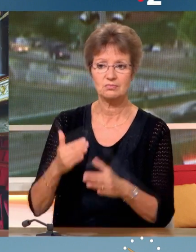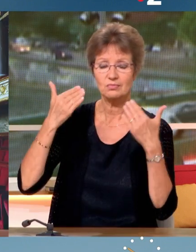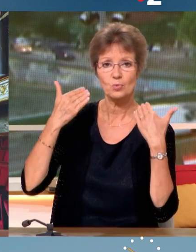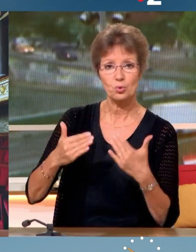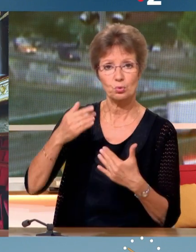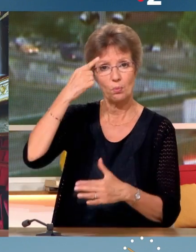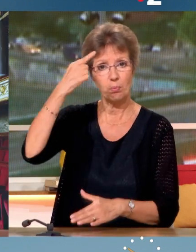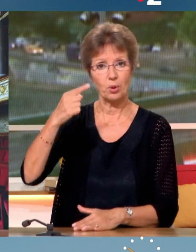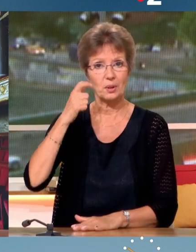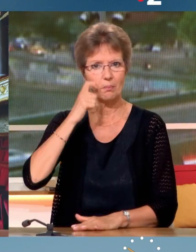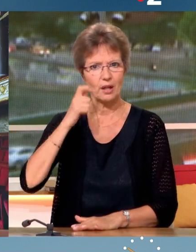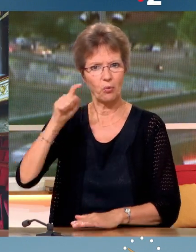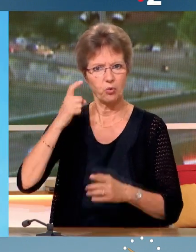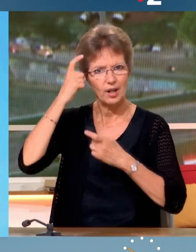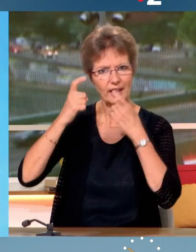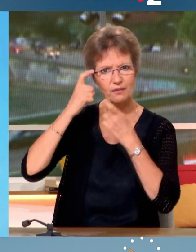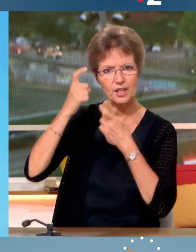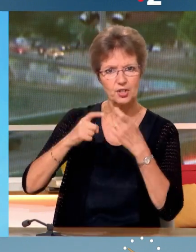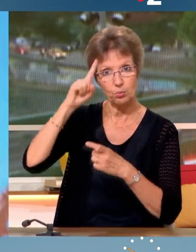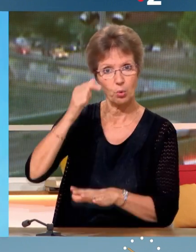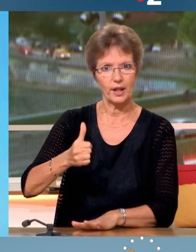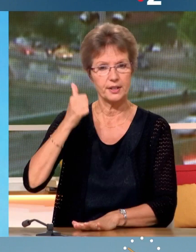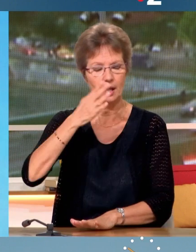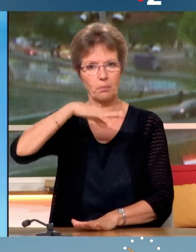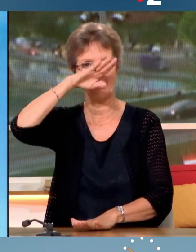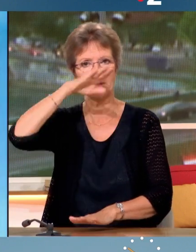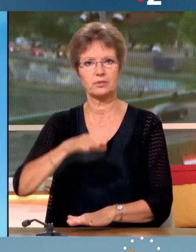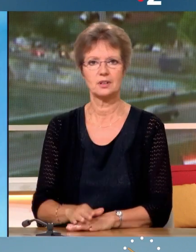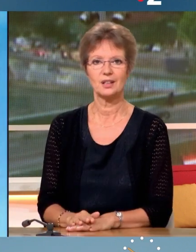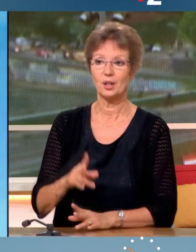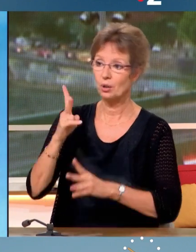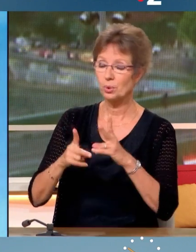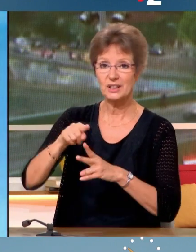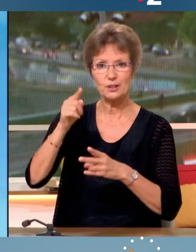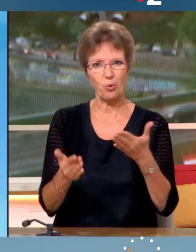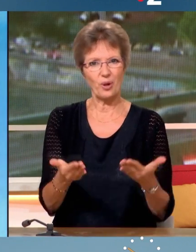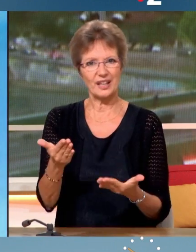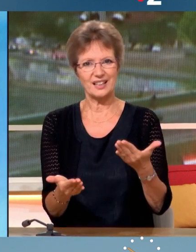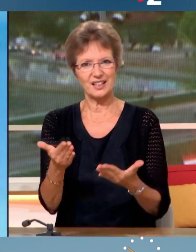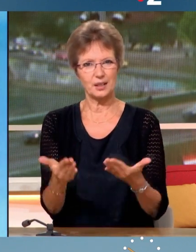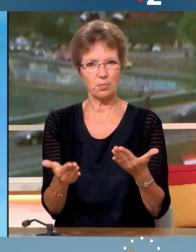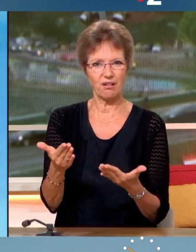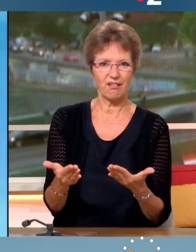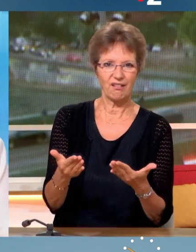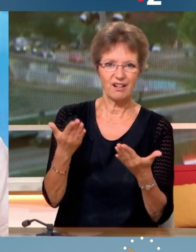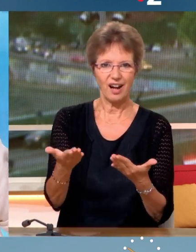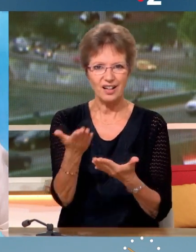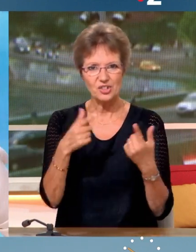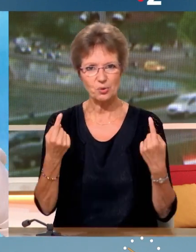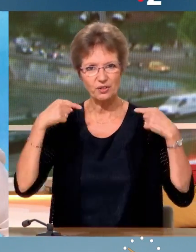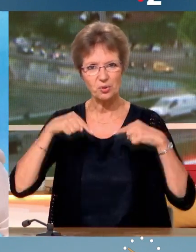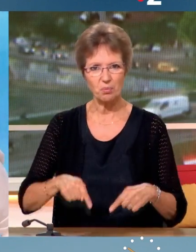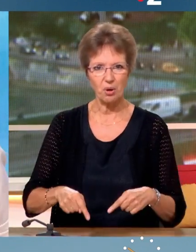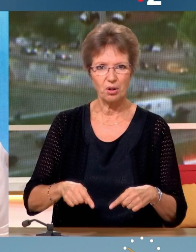doit réfléchir. Les Français lui ont infligé un désaveu. un rééquilibrage au sein du gouvernement, à la tête de